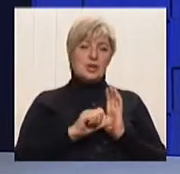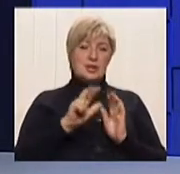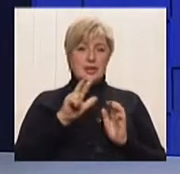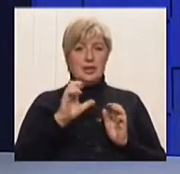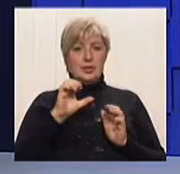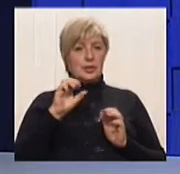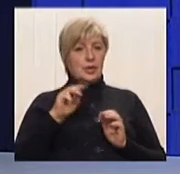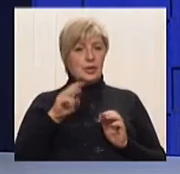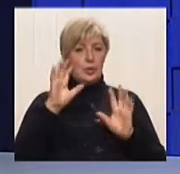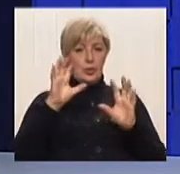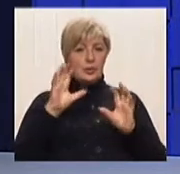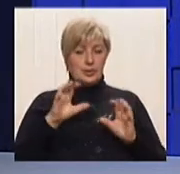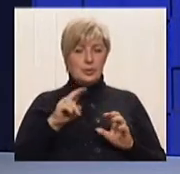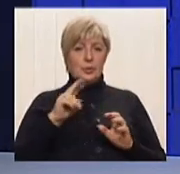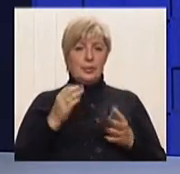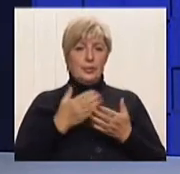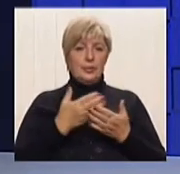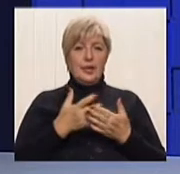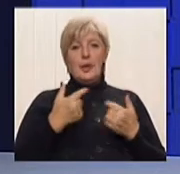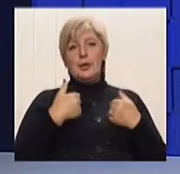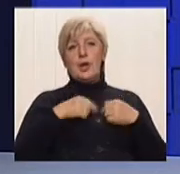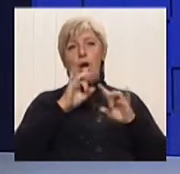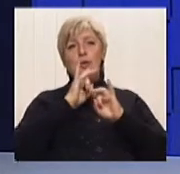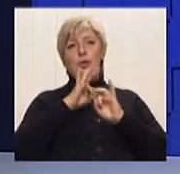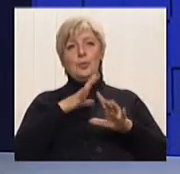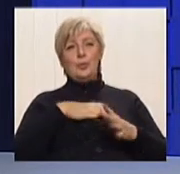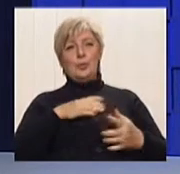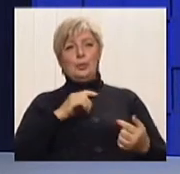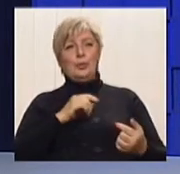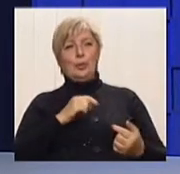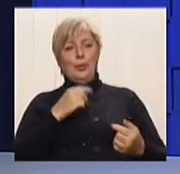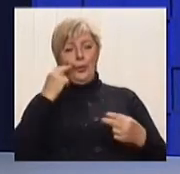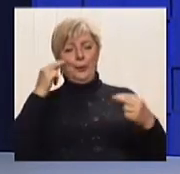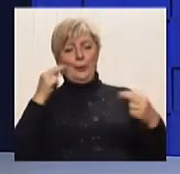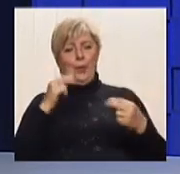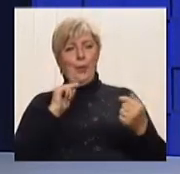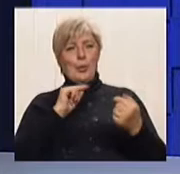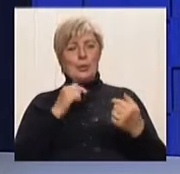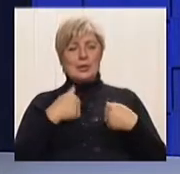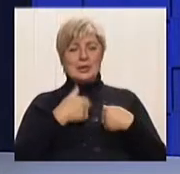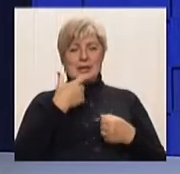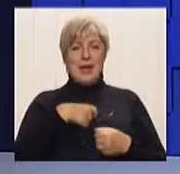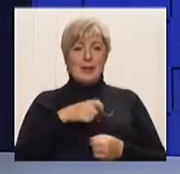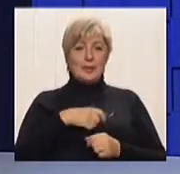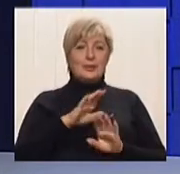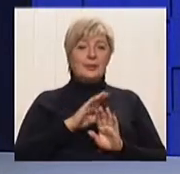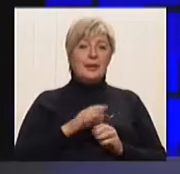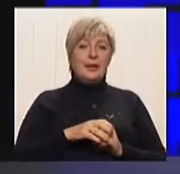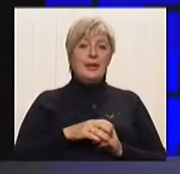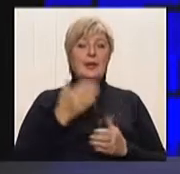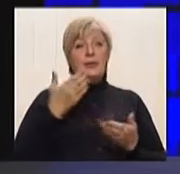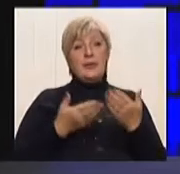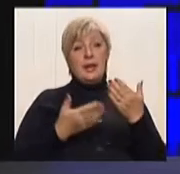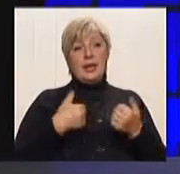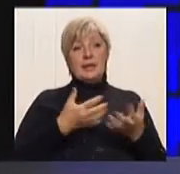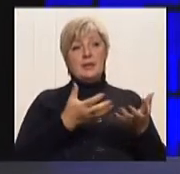коли я не буду свідчити проти себе. Ну, от, до речі, бачите, ви згадали так, якщо ми, наприклад, візьмемо Америку, так,